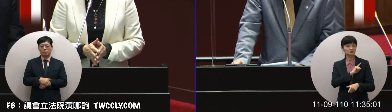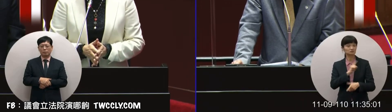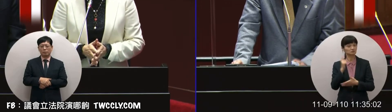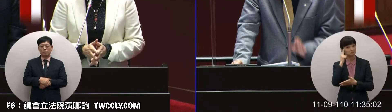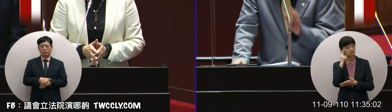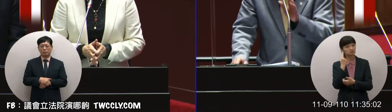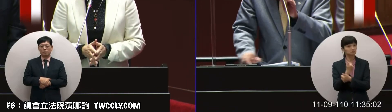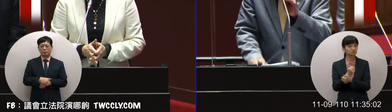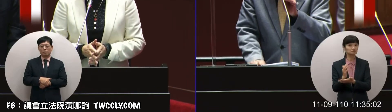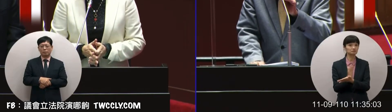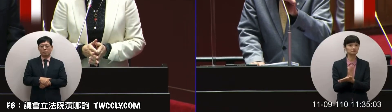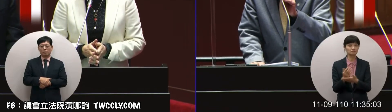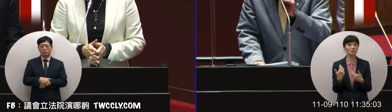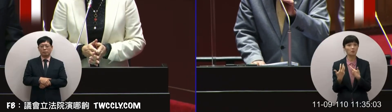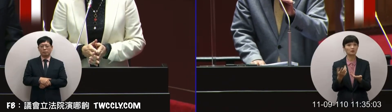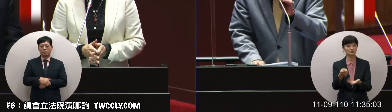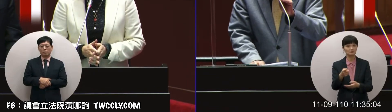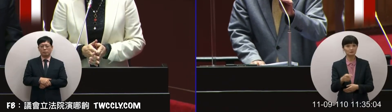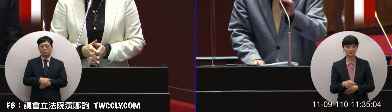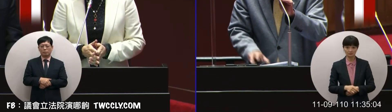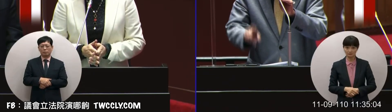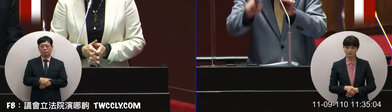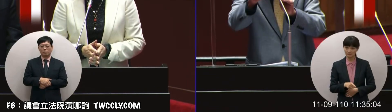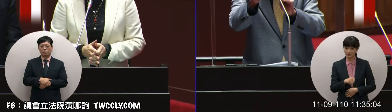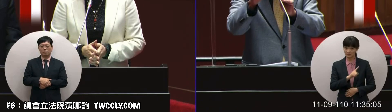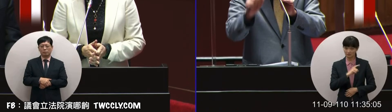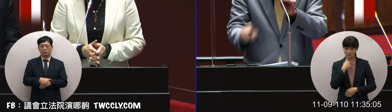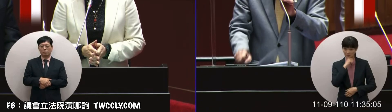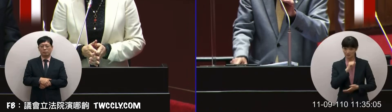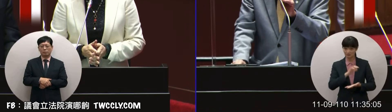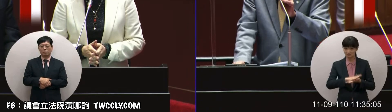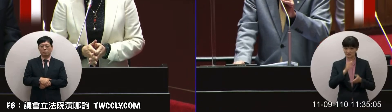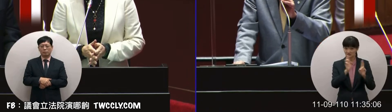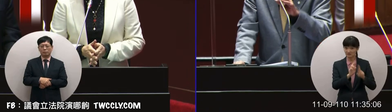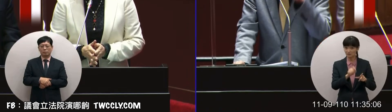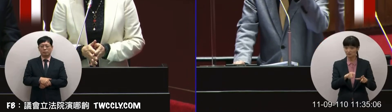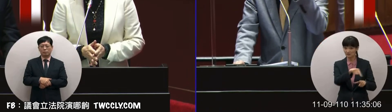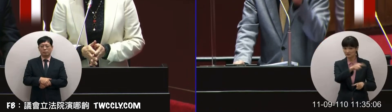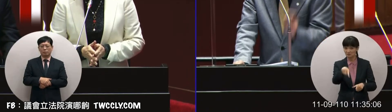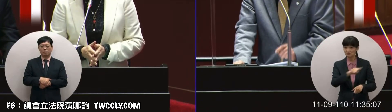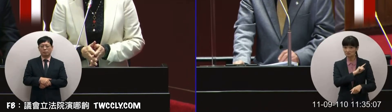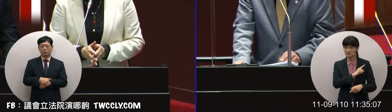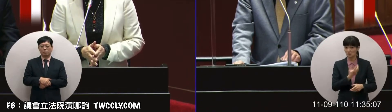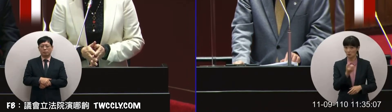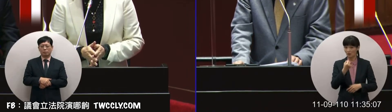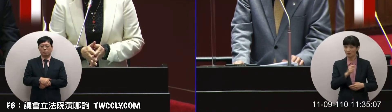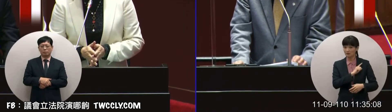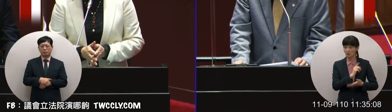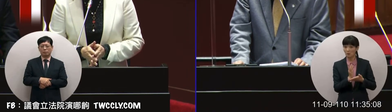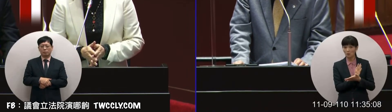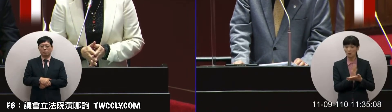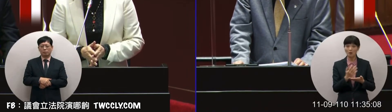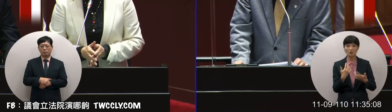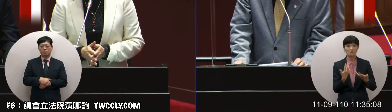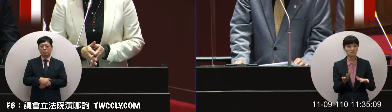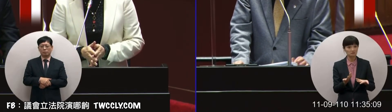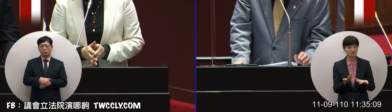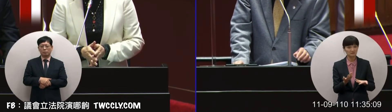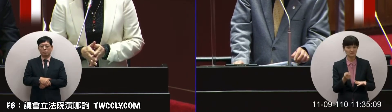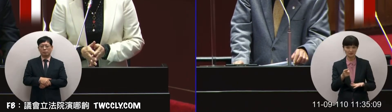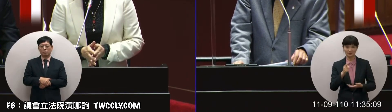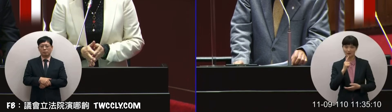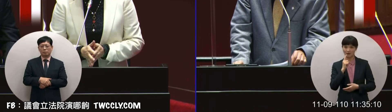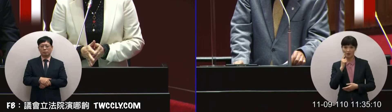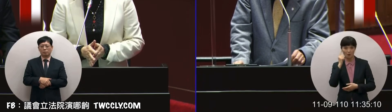讓台積電自生自滅但是你跟人說的是重點我很注意你講這個話你忽略各